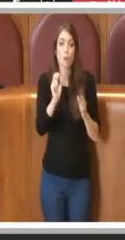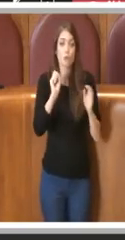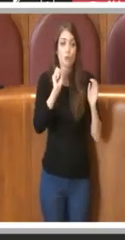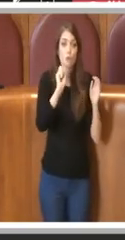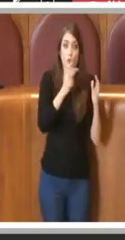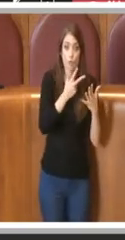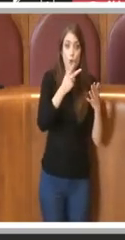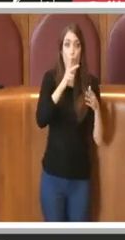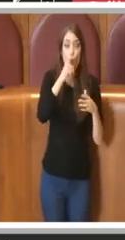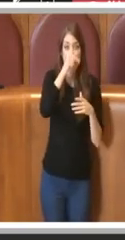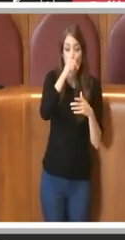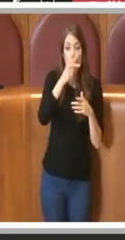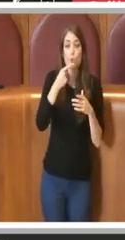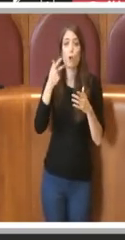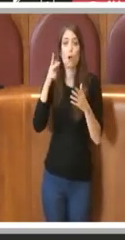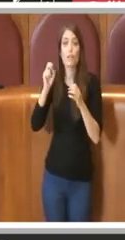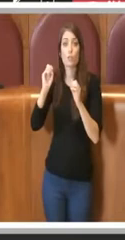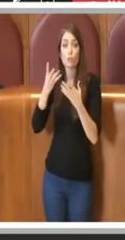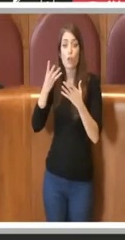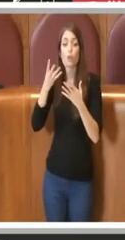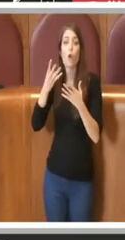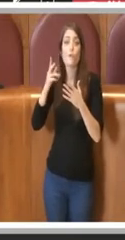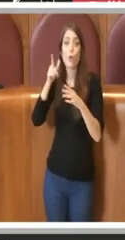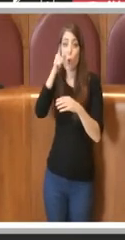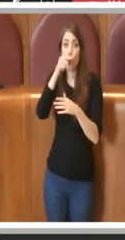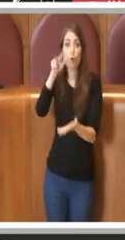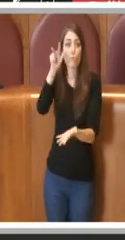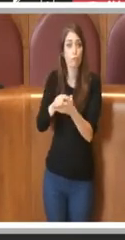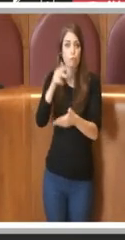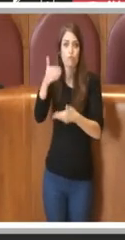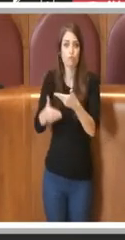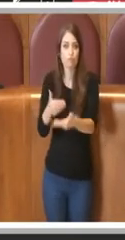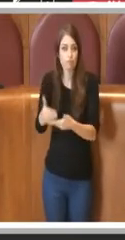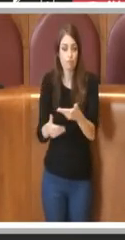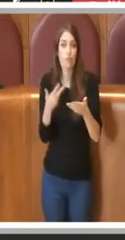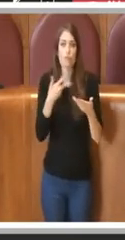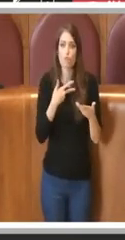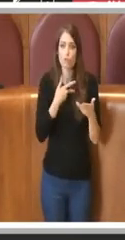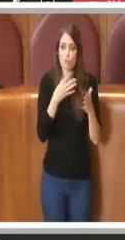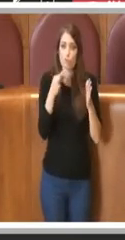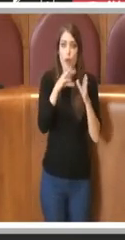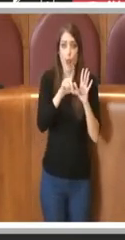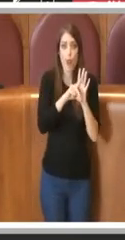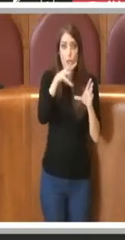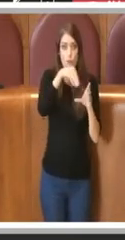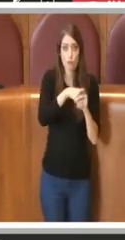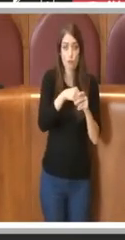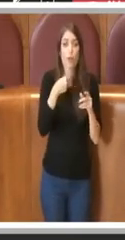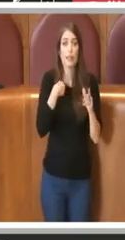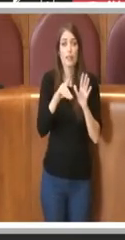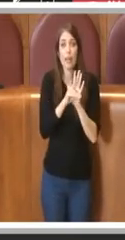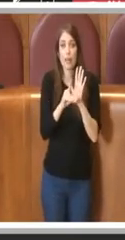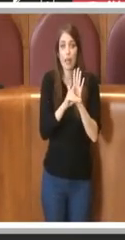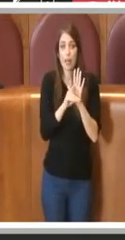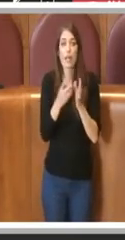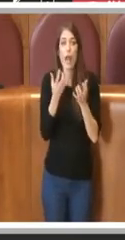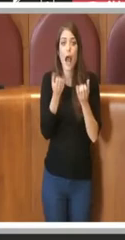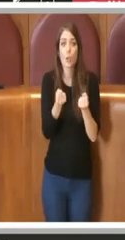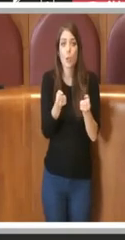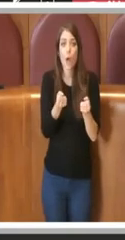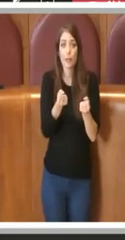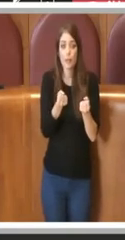luglio. Nella stessa legge sono previsti dei decreti attuativi e prevedo, prevedo